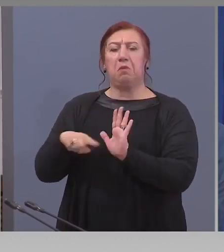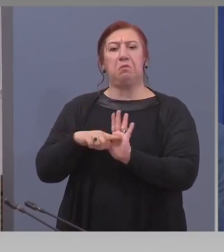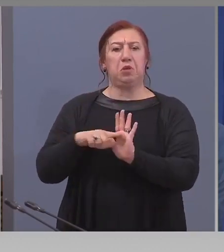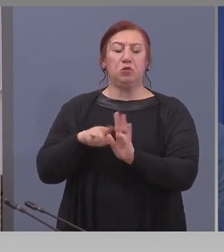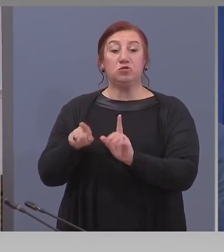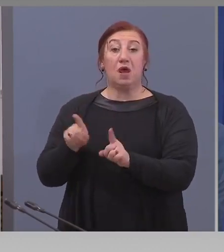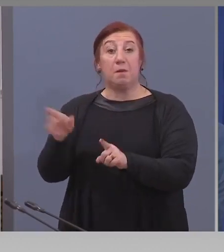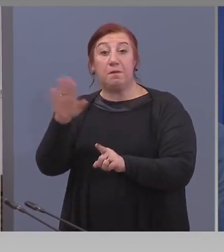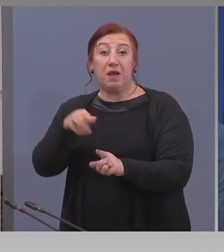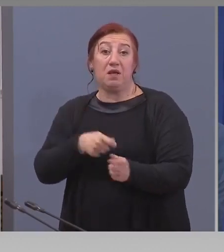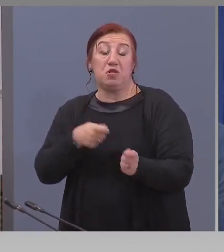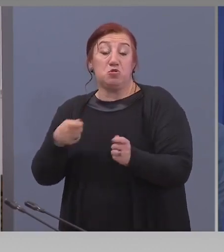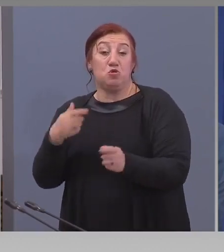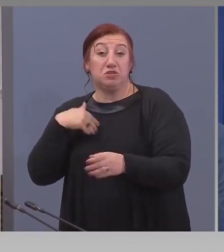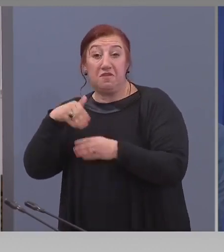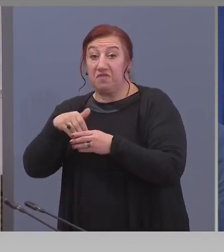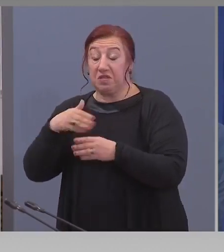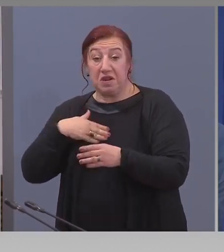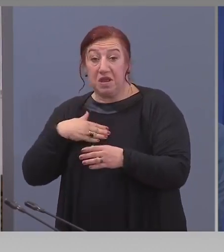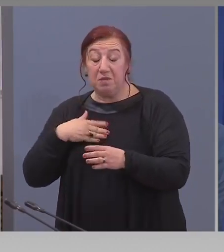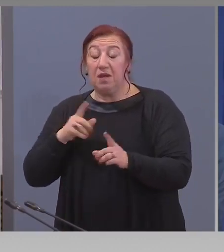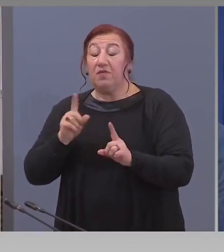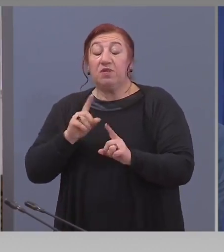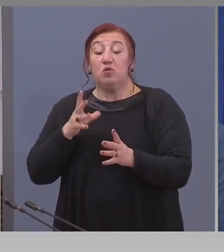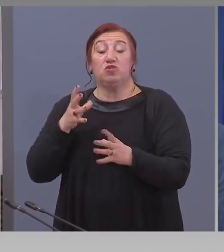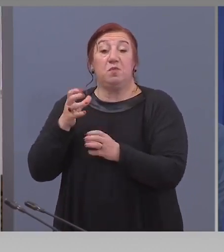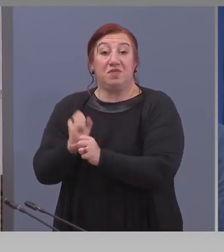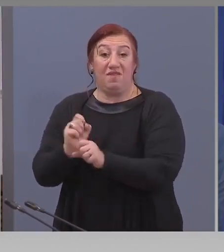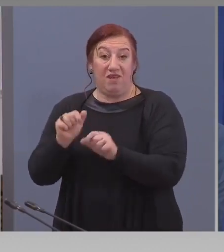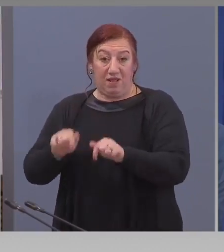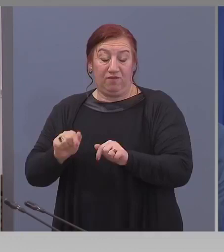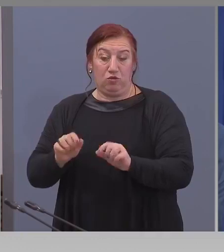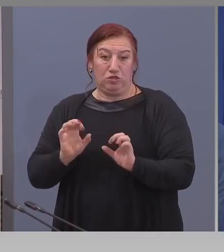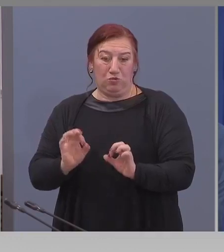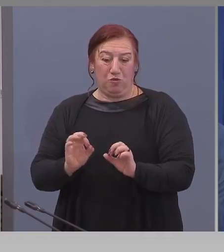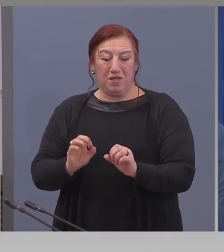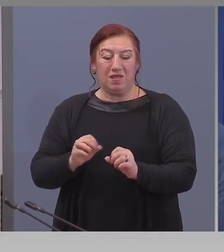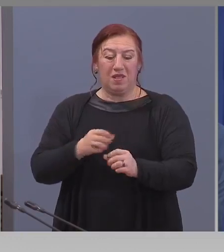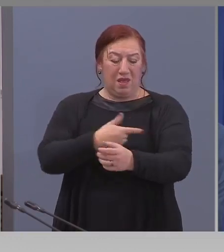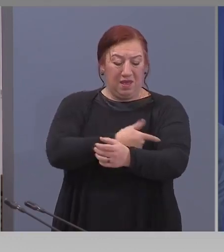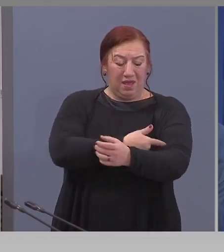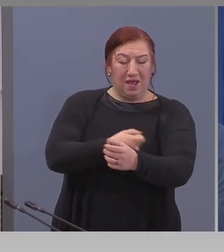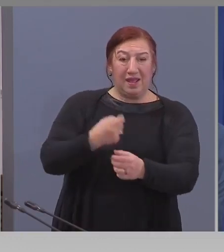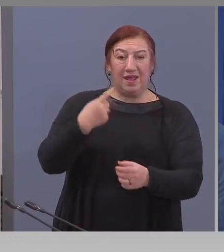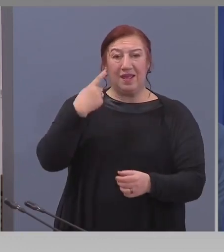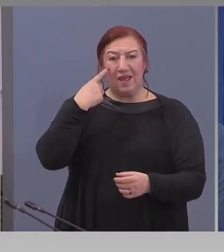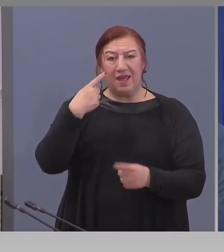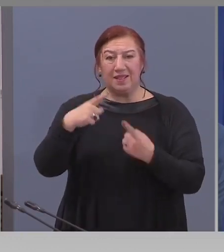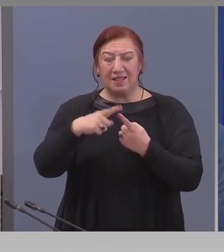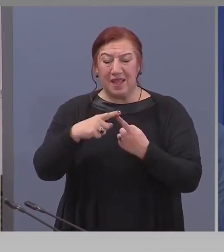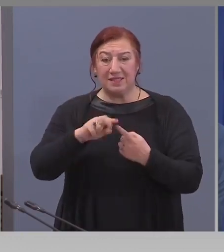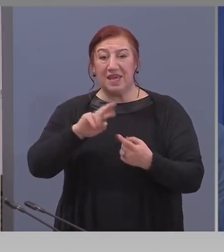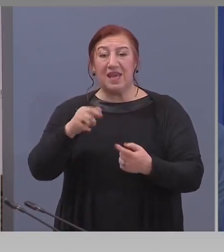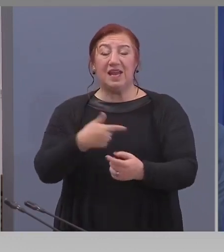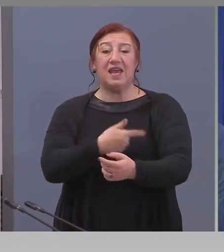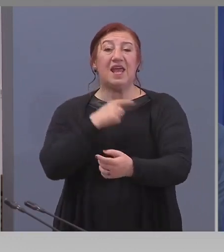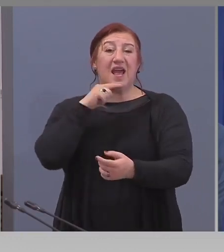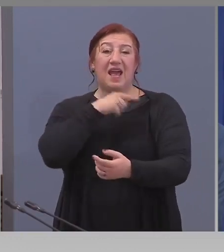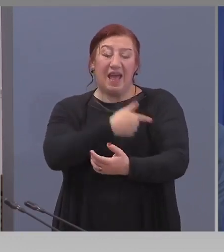нито с имунно-хроматографския тест, с който се откриват антитела. евентуално